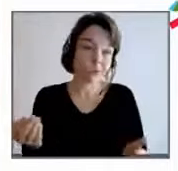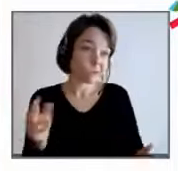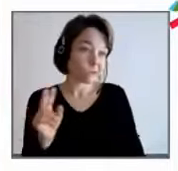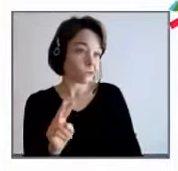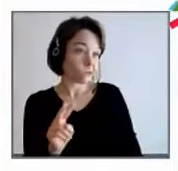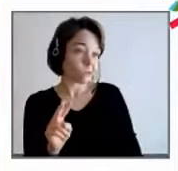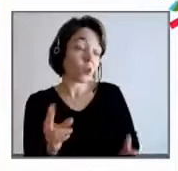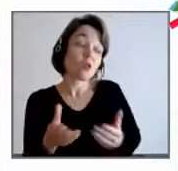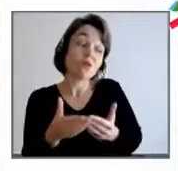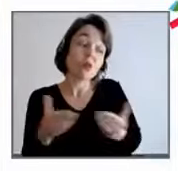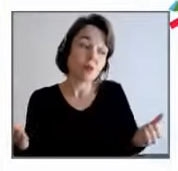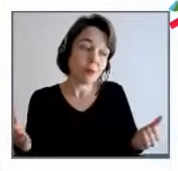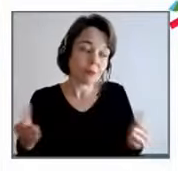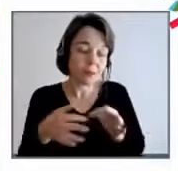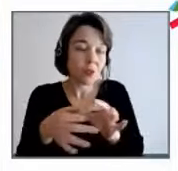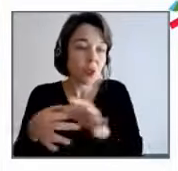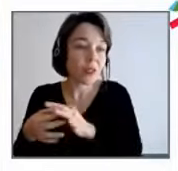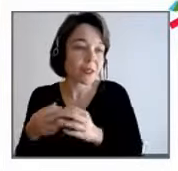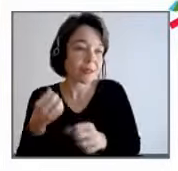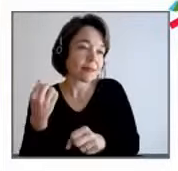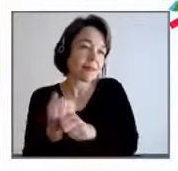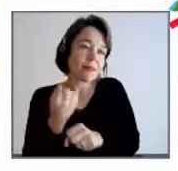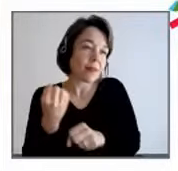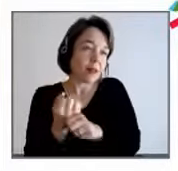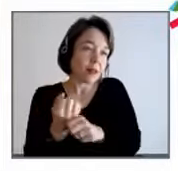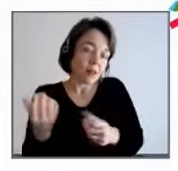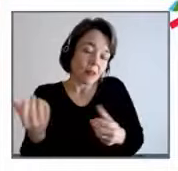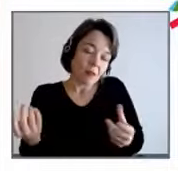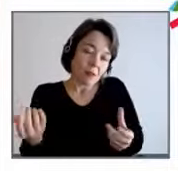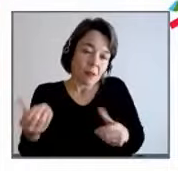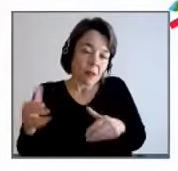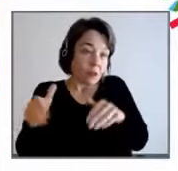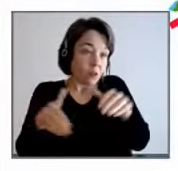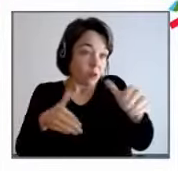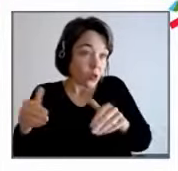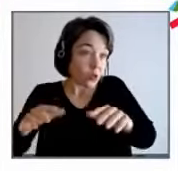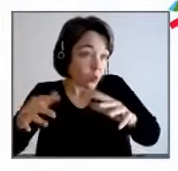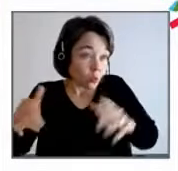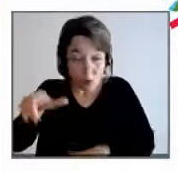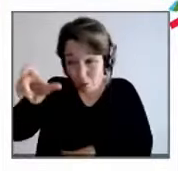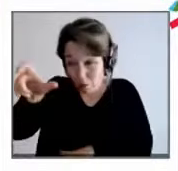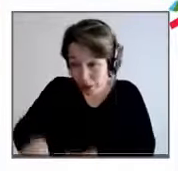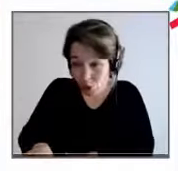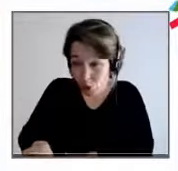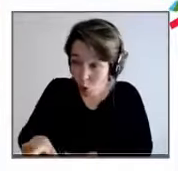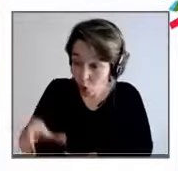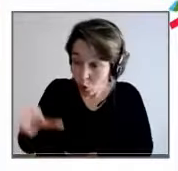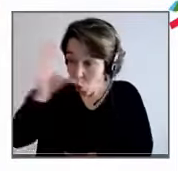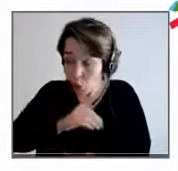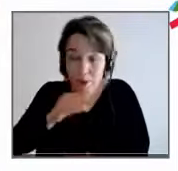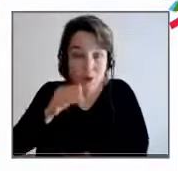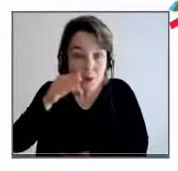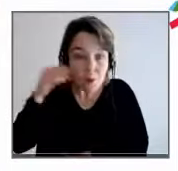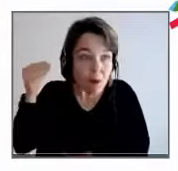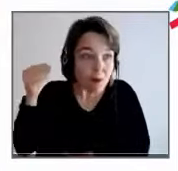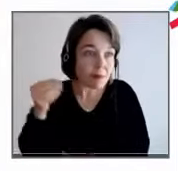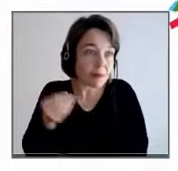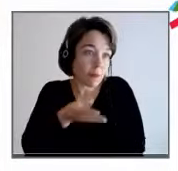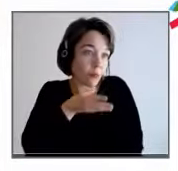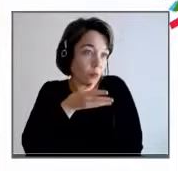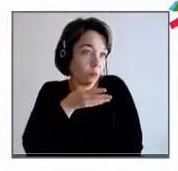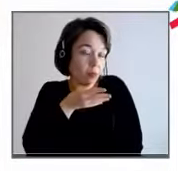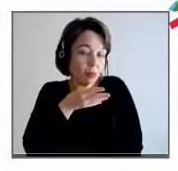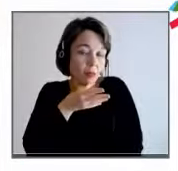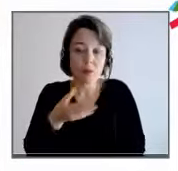travail pourrait fonctionner en déshumanisant la personne parce que la personne, elle vient, et la crise nous l'a montré,